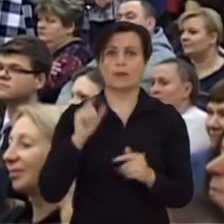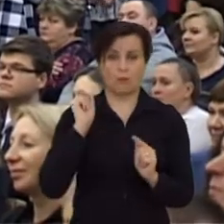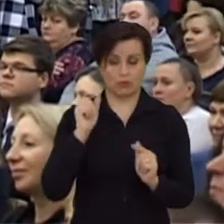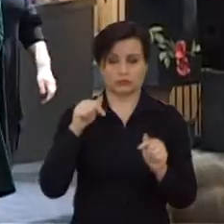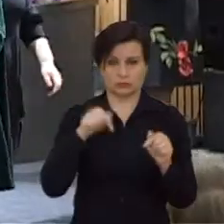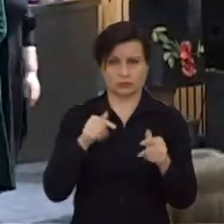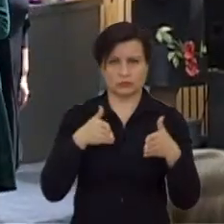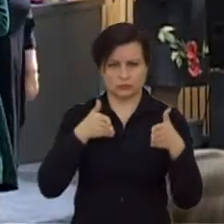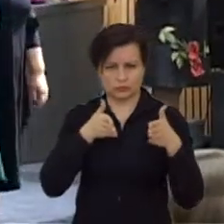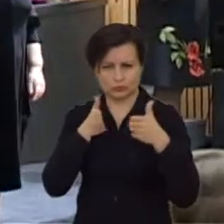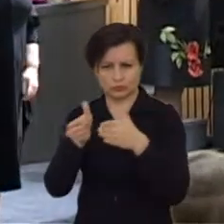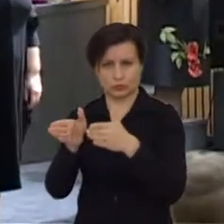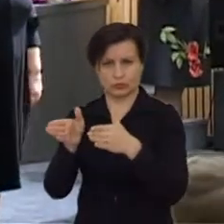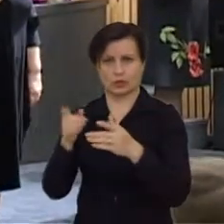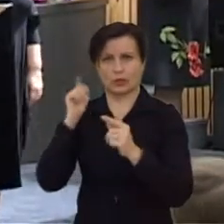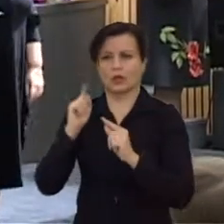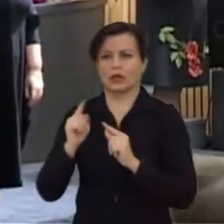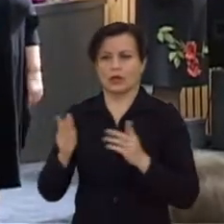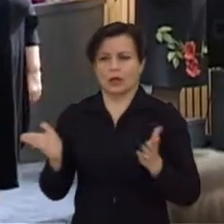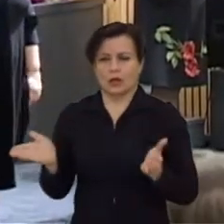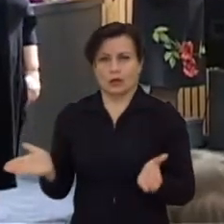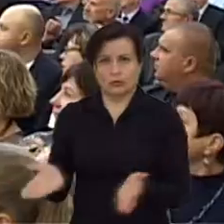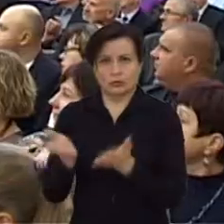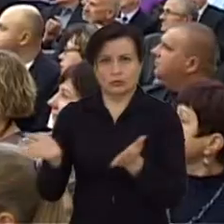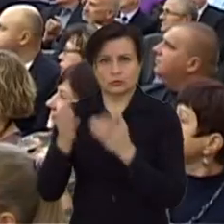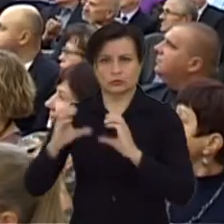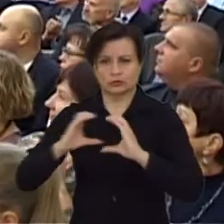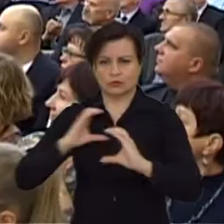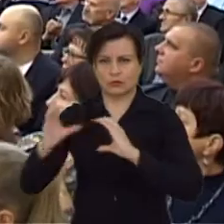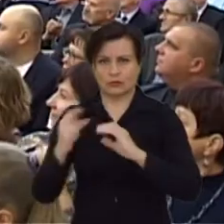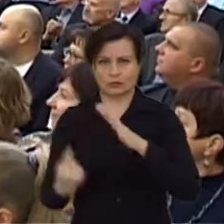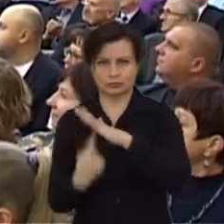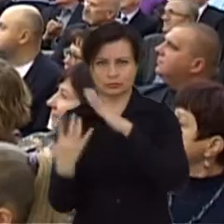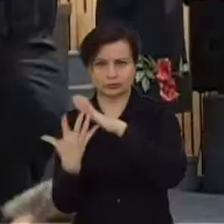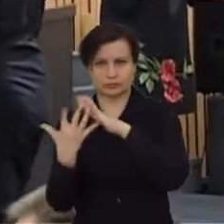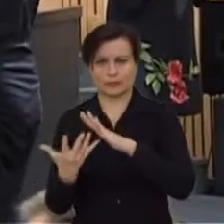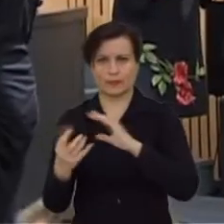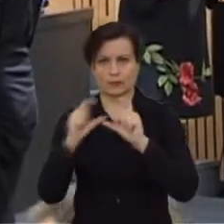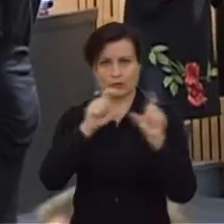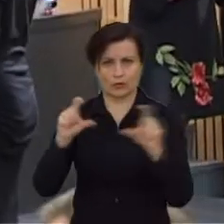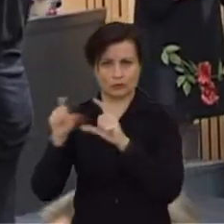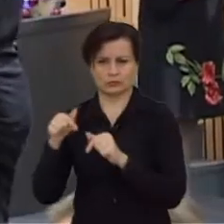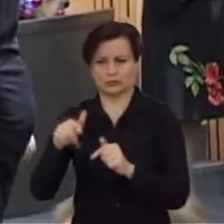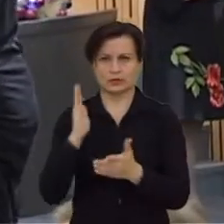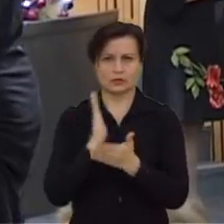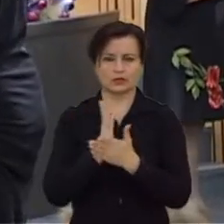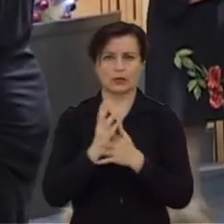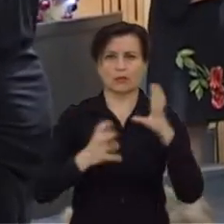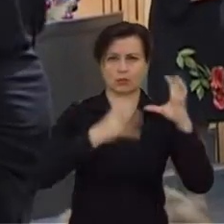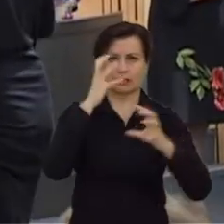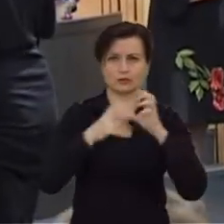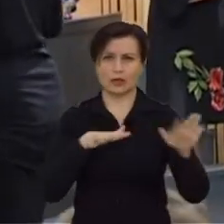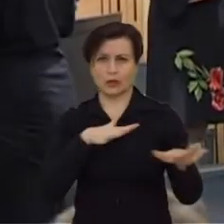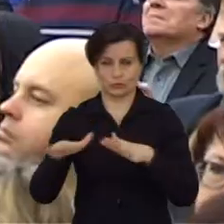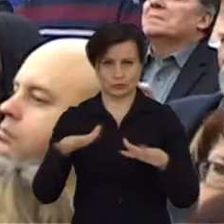nukreiptas į būtent vaikų ugdymą šakmatais pradinėse mokyklose. Čia yra pasaulinis judėjimas, Chessin